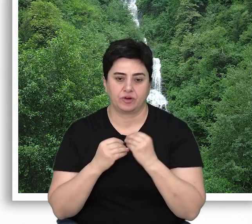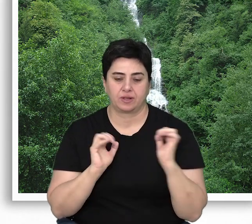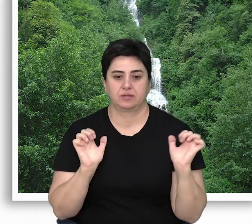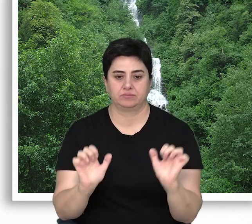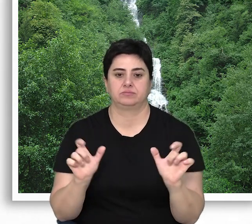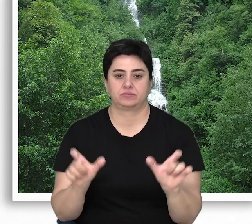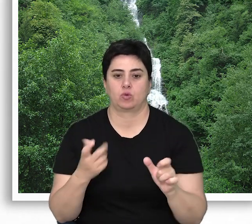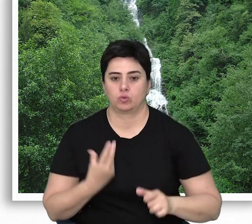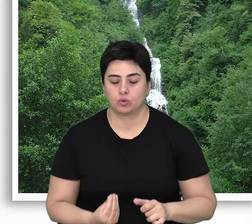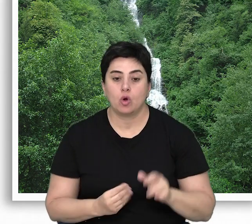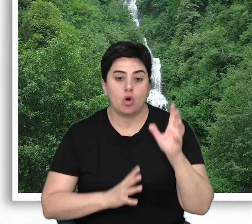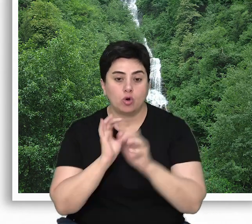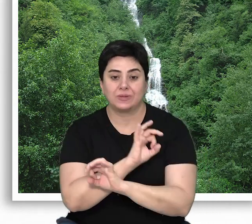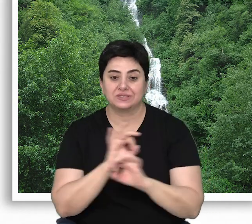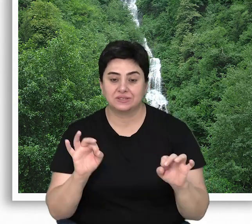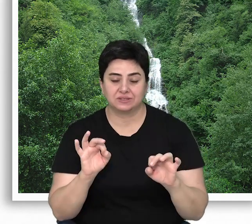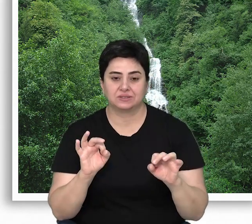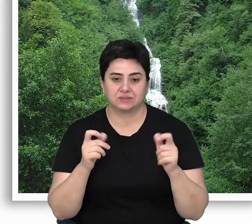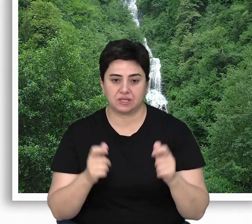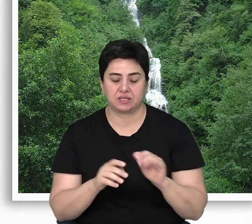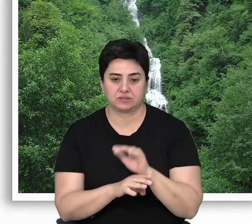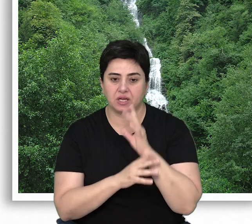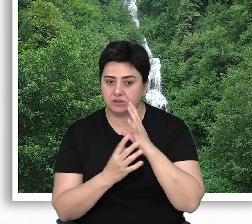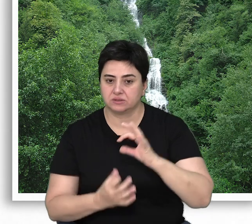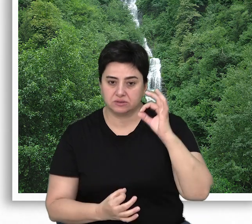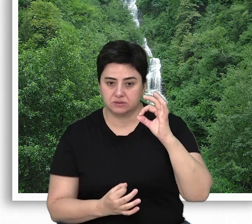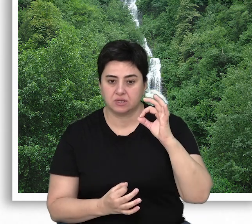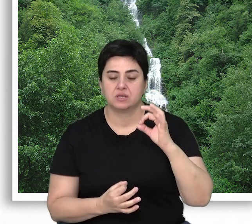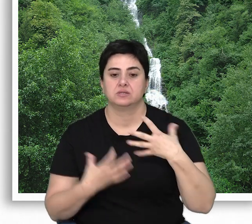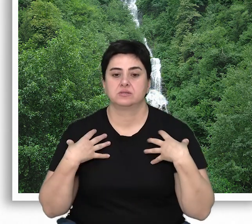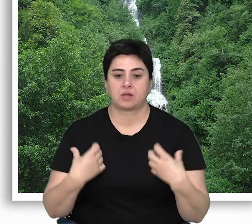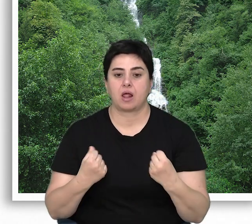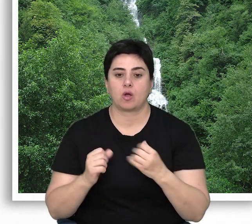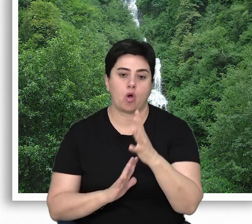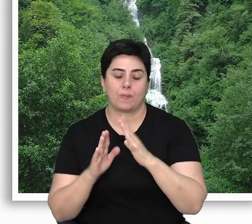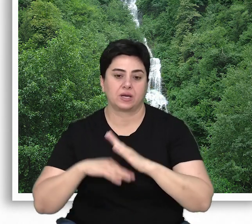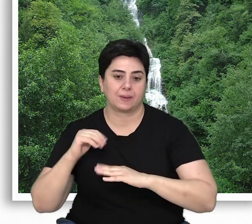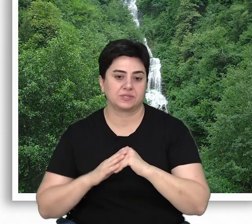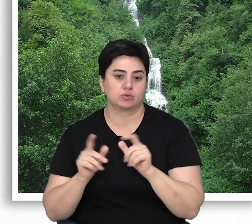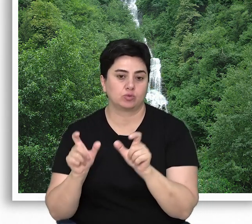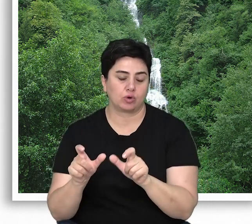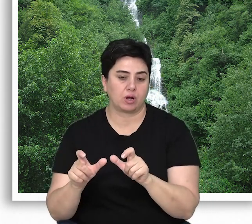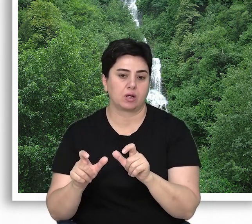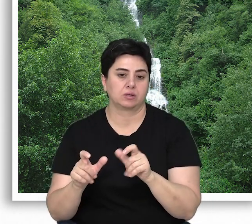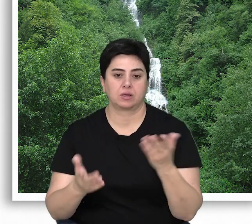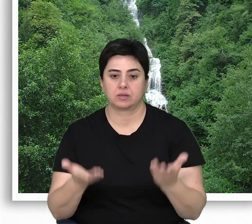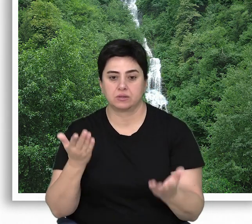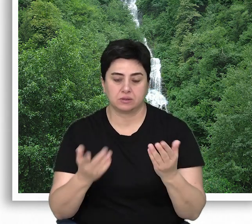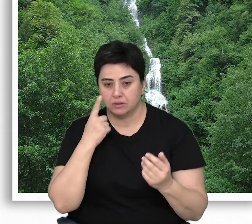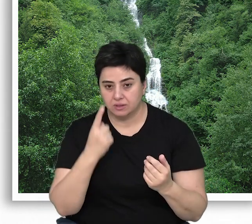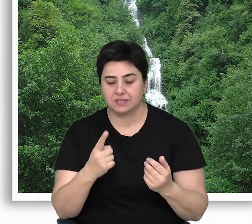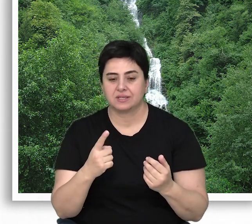azaltabiliyor. Ormansızlaşmış alanlarda yaşayan insanlarla, sağlıklı orman yapısını koruyan alanlar